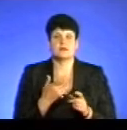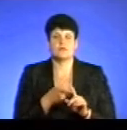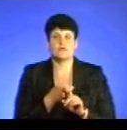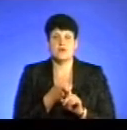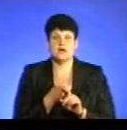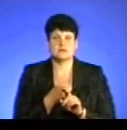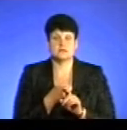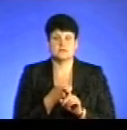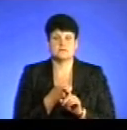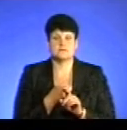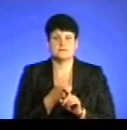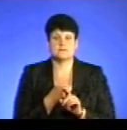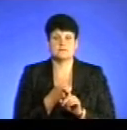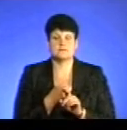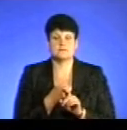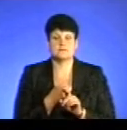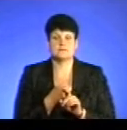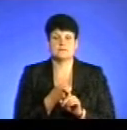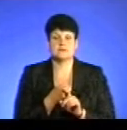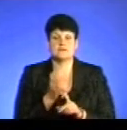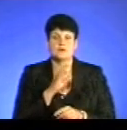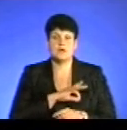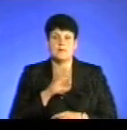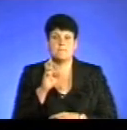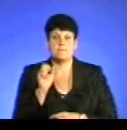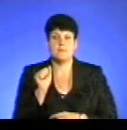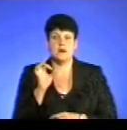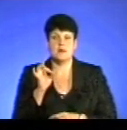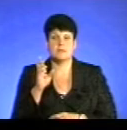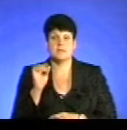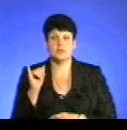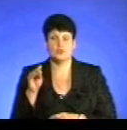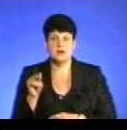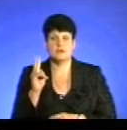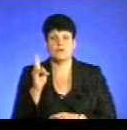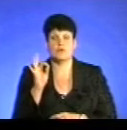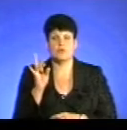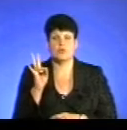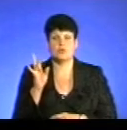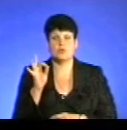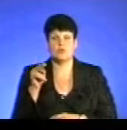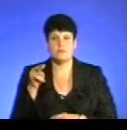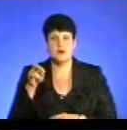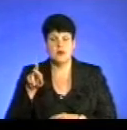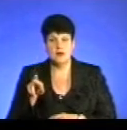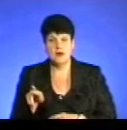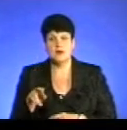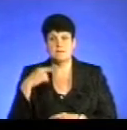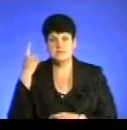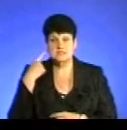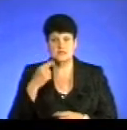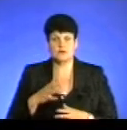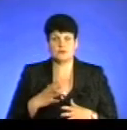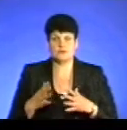барбітуратів, вживанням коноплі, психостимуляторів, до яких належать в